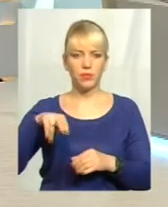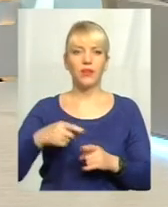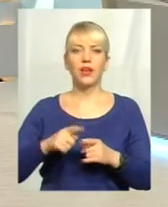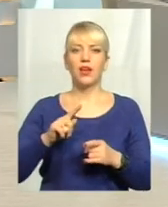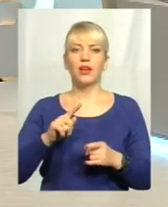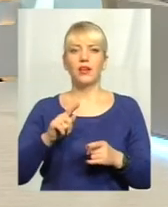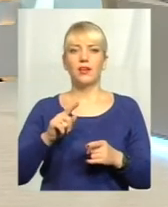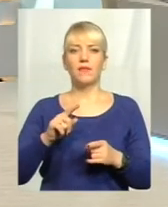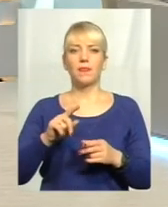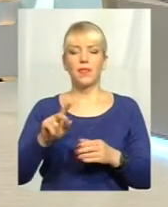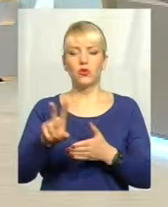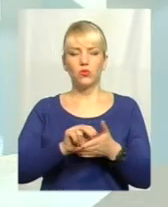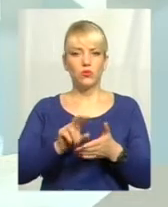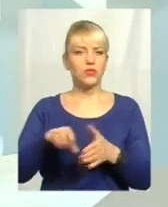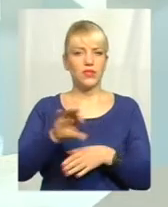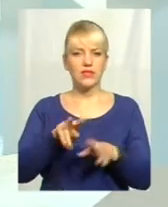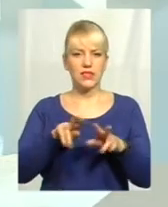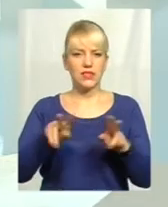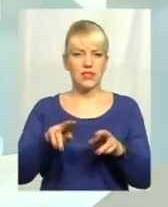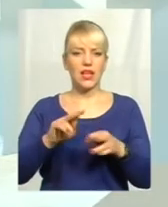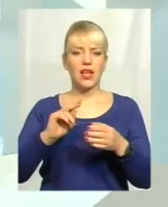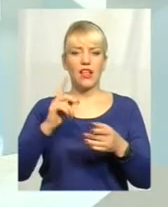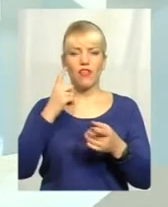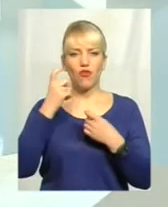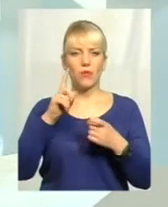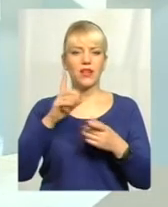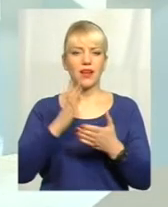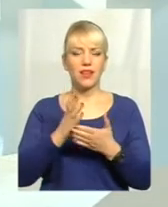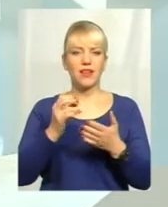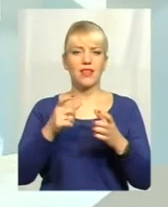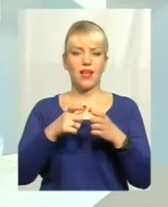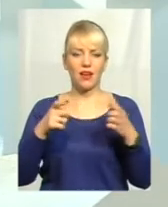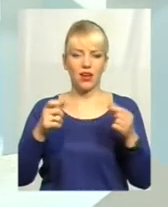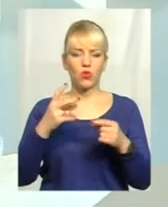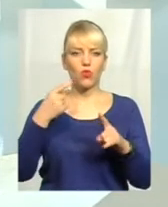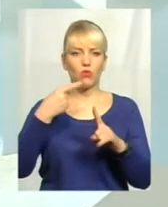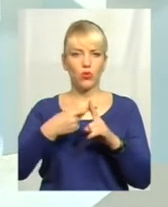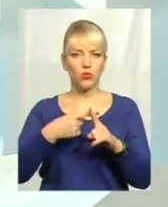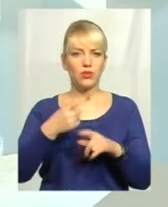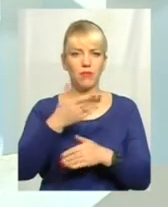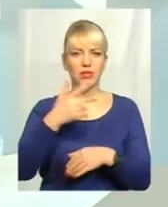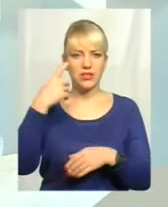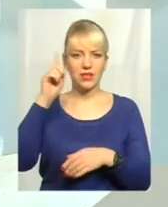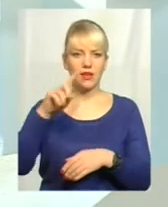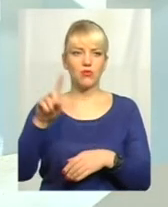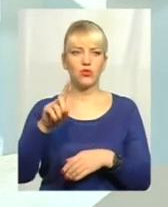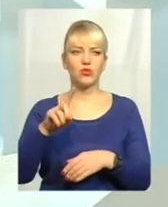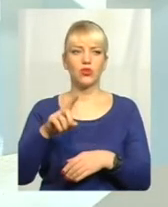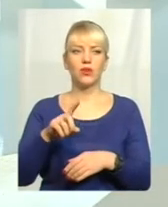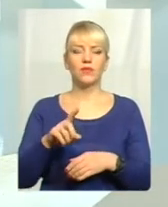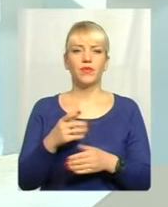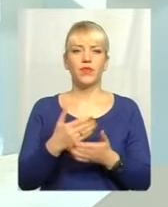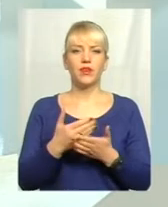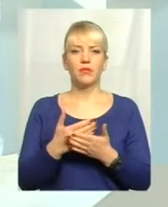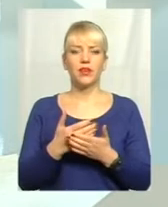на чіп дублюється все та сама інформація, яка йде на картку, але плюс ми знаємо, що туди ще вноситься, наприклад,